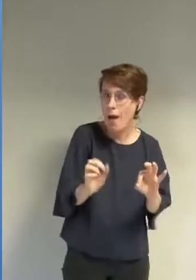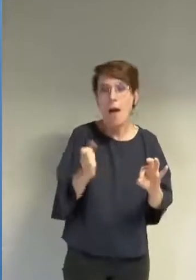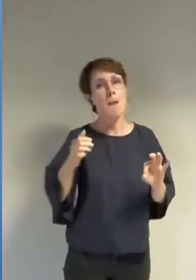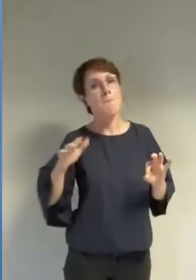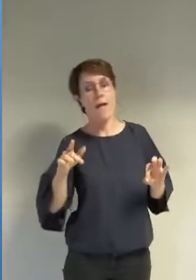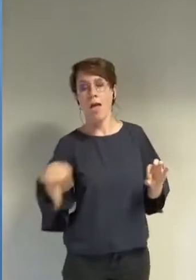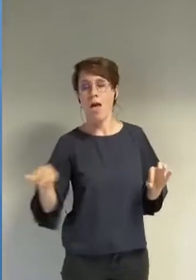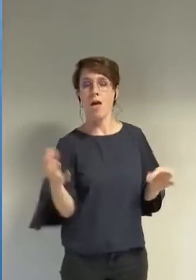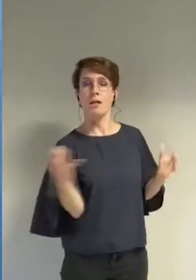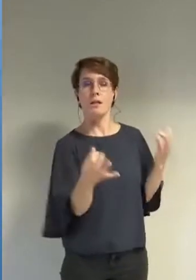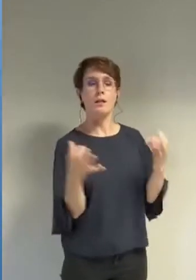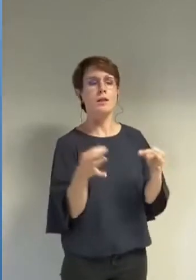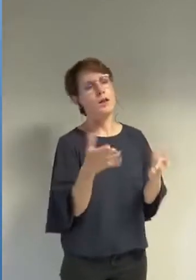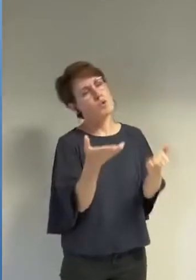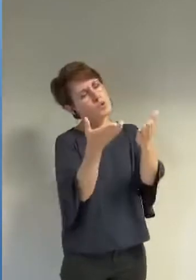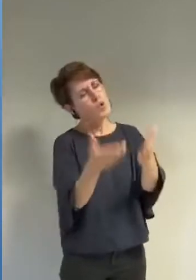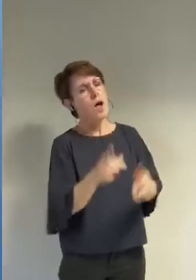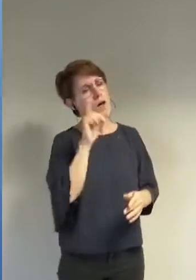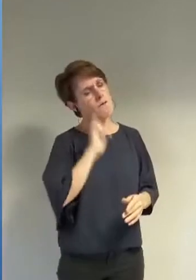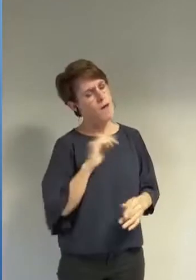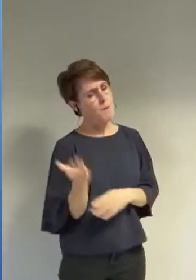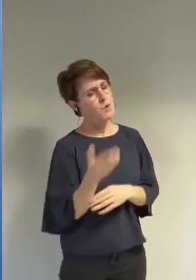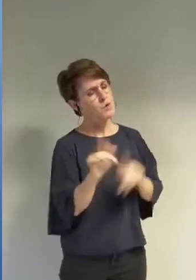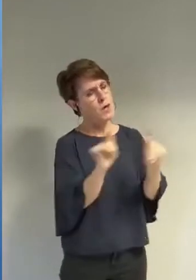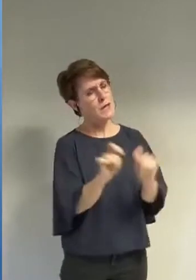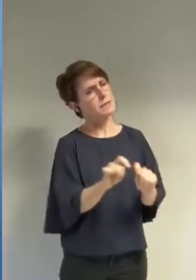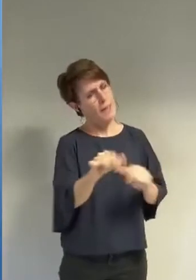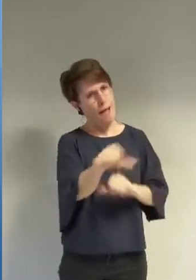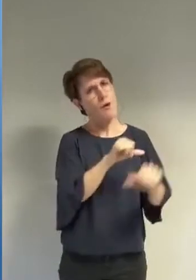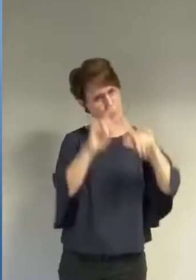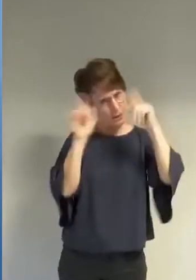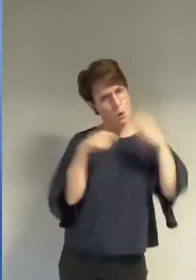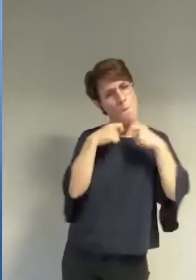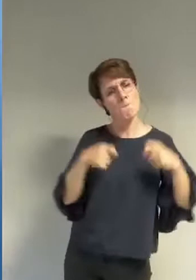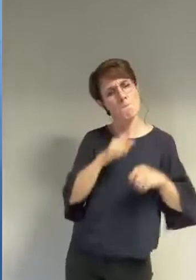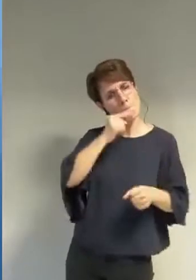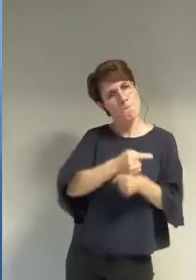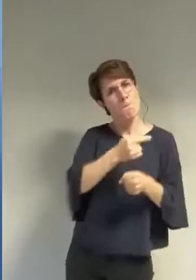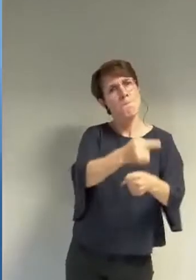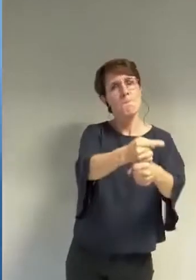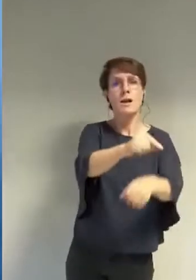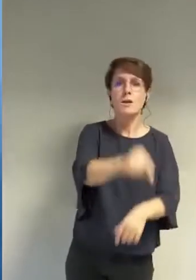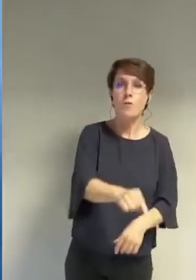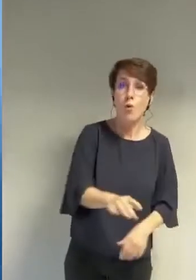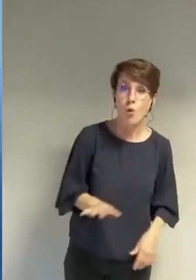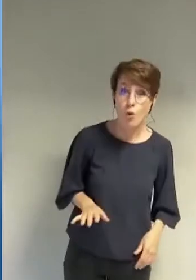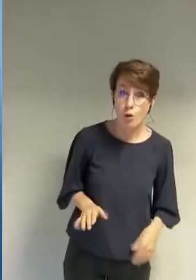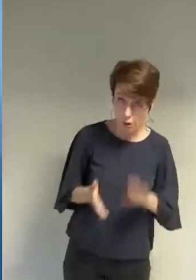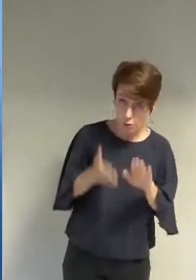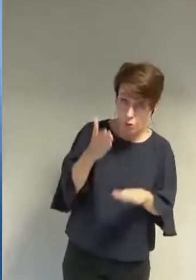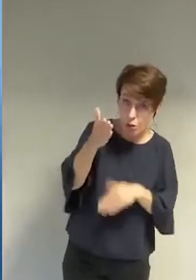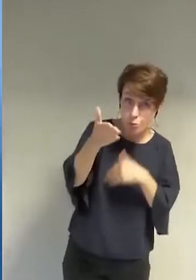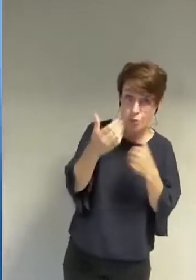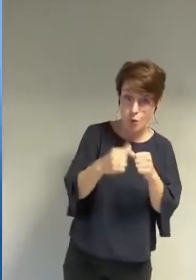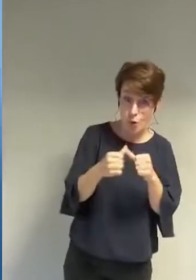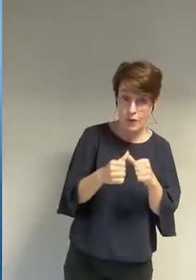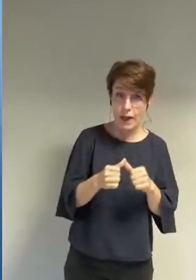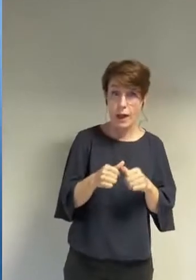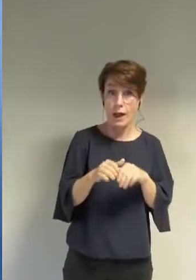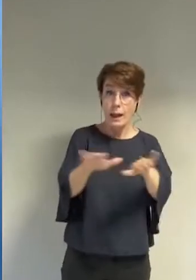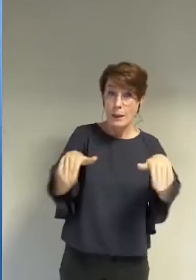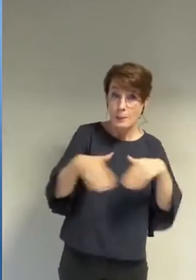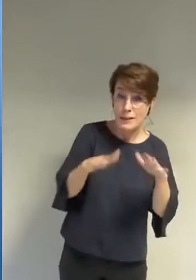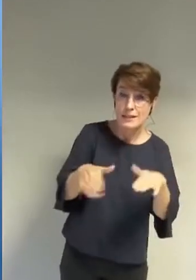respectables pudiques et dignes elles doivent porter le voile vous aurez donc au bord de la piscine des femmes pudiques voilées